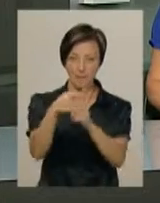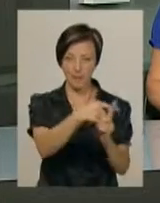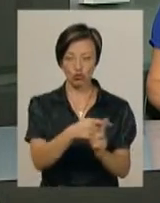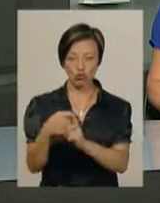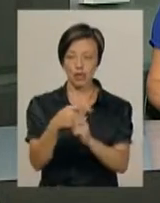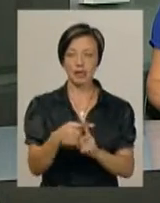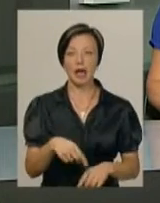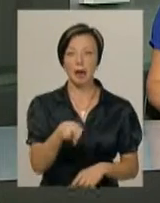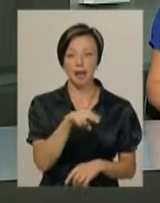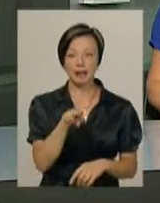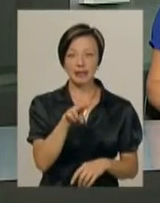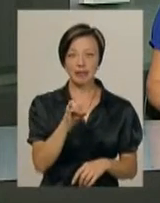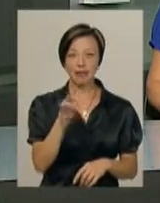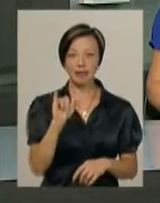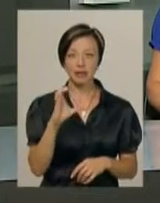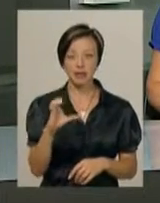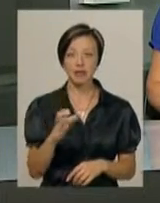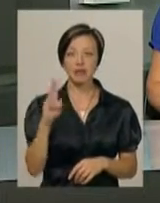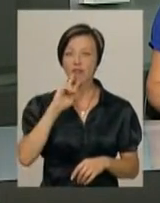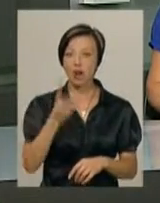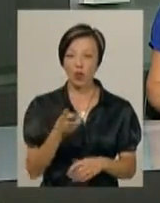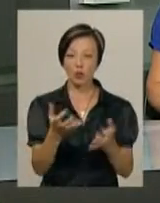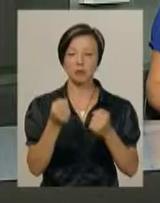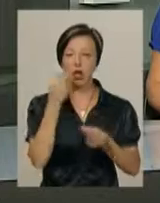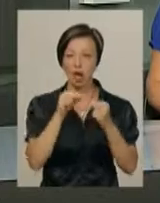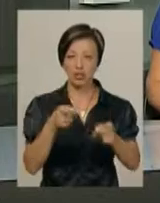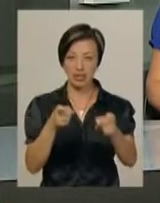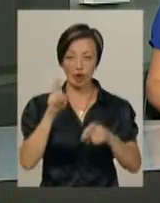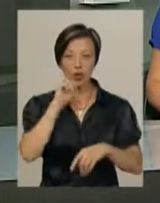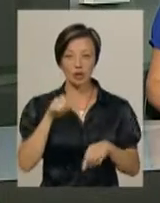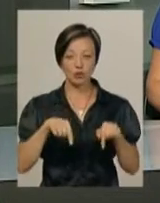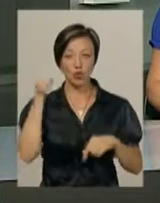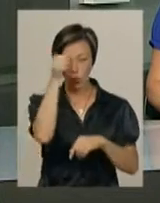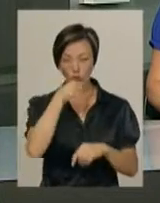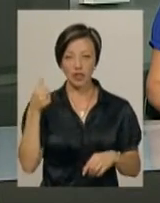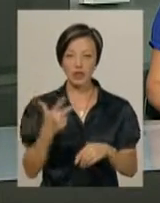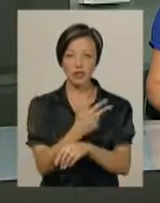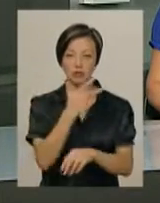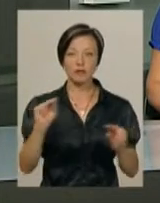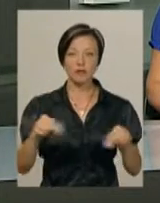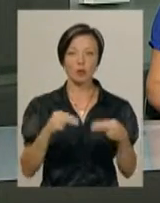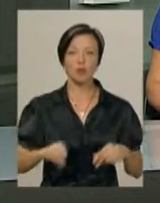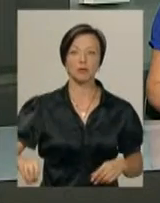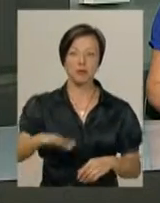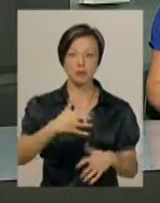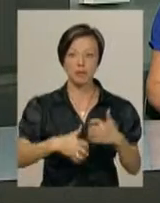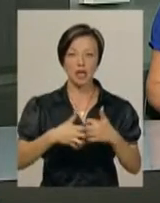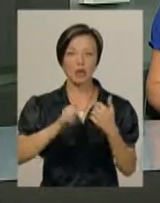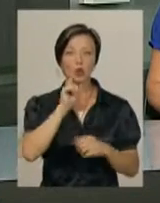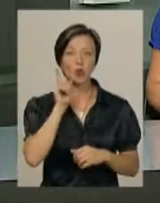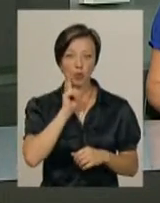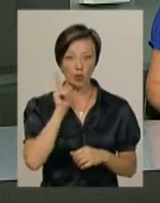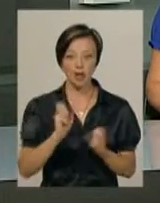Нагадаю, Денис Баблюк два роки утримує звання найкращого стрілка України. Цього року він став триразовим чемпіоном Європи серед юніорів.